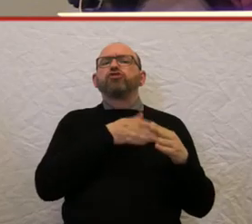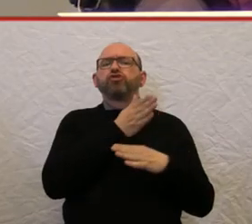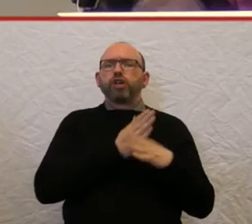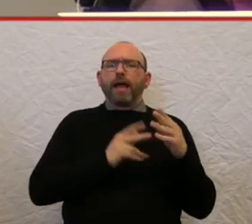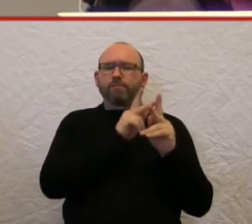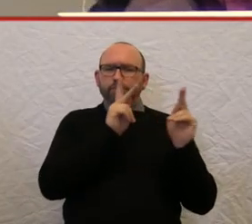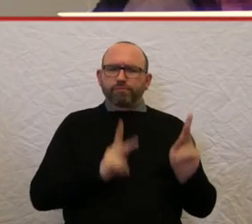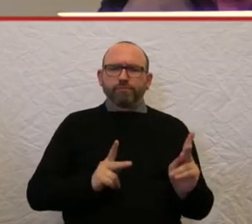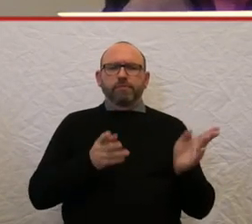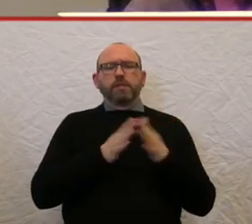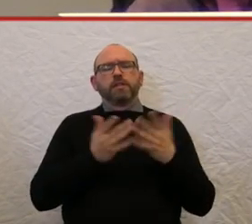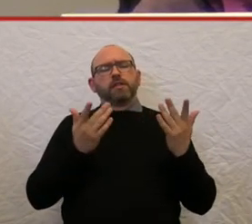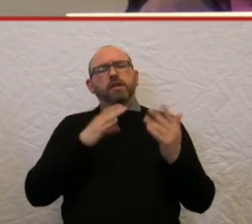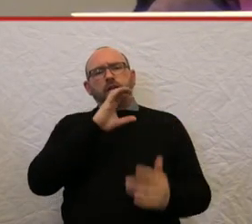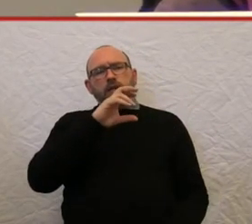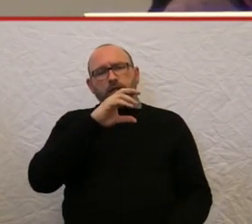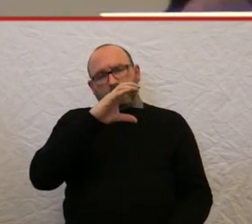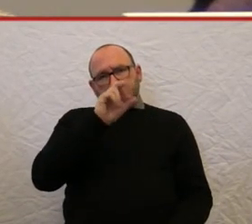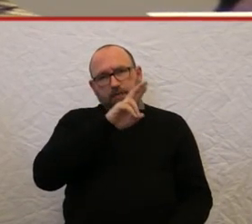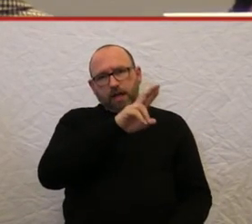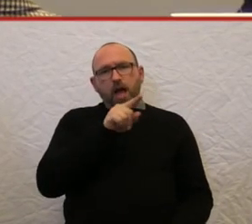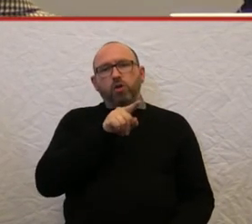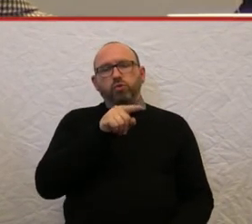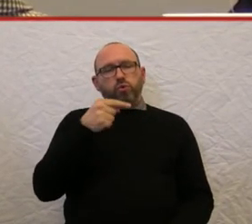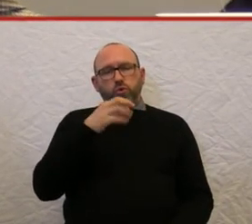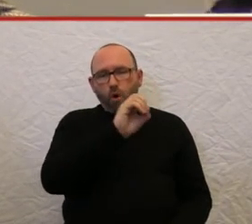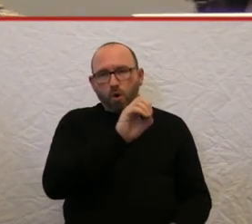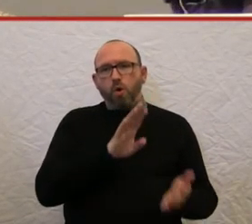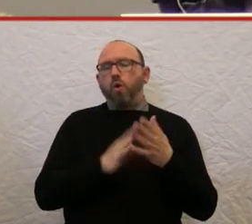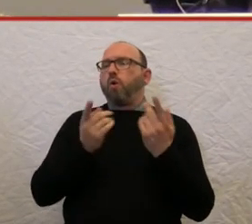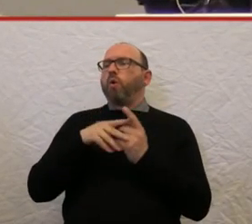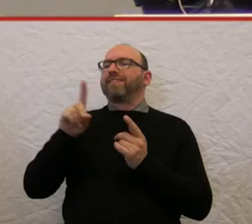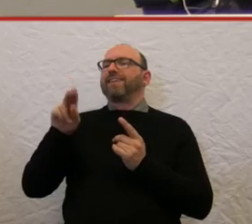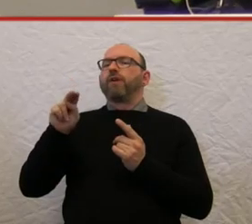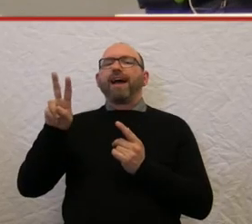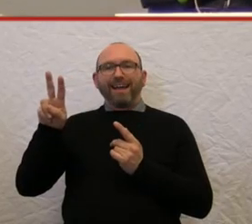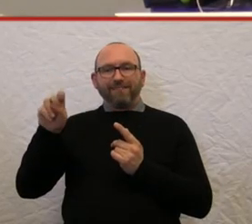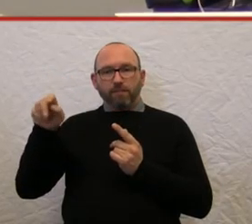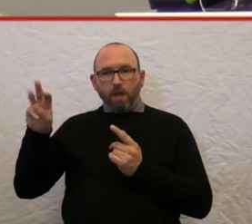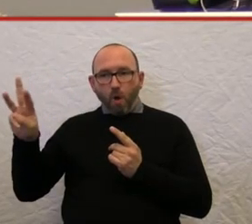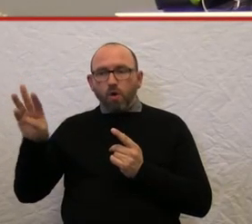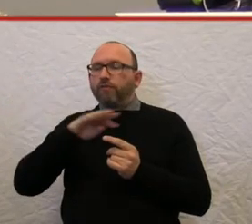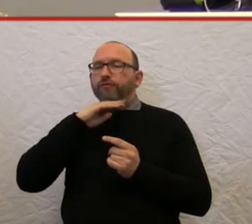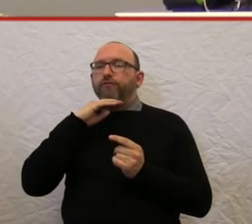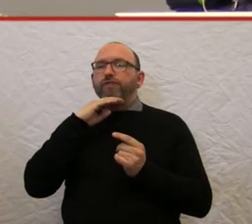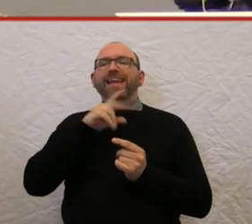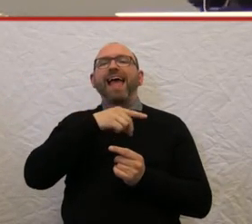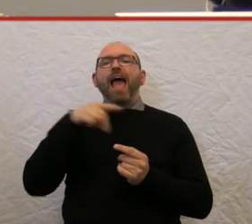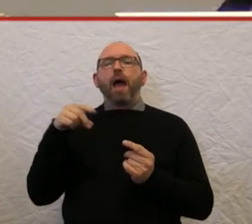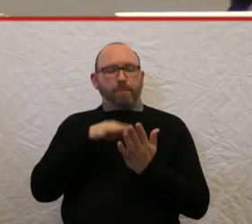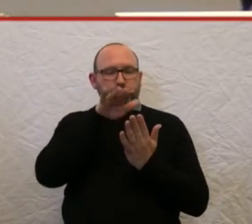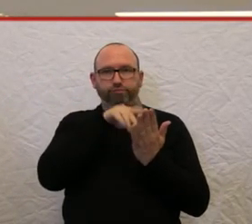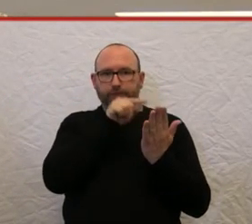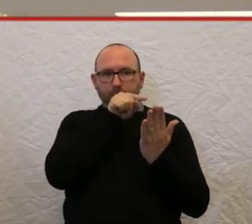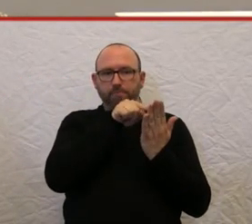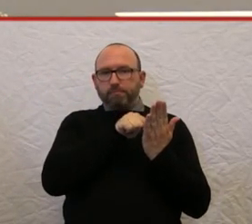Car2Go, DriveNow und so weiter. Und dafür gibt es dann unfassbar viele Apps. Und ich kann